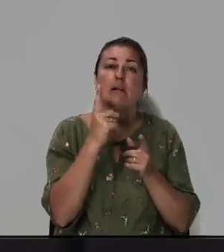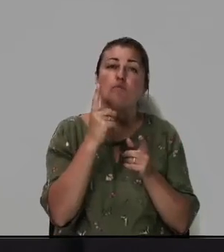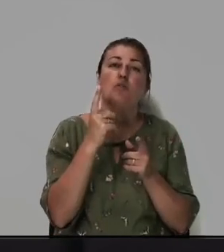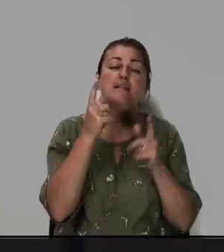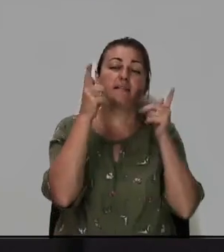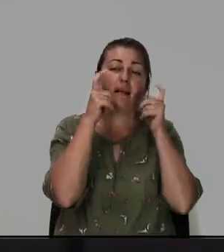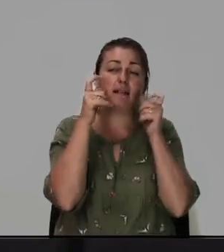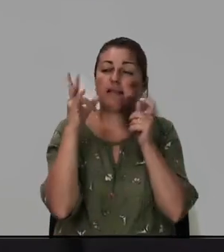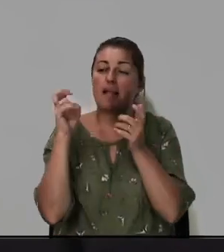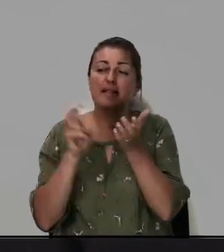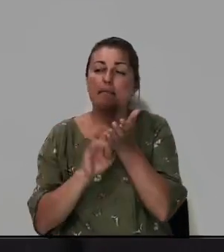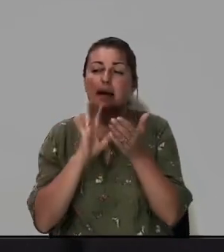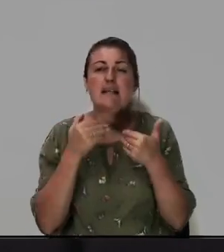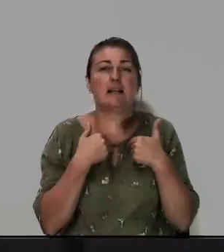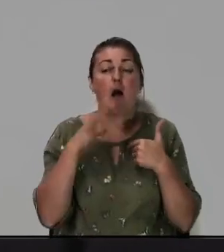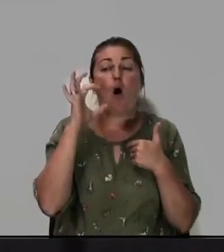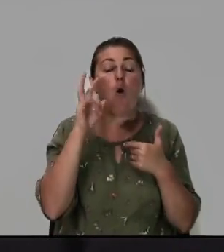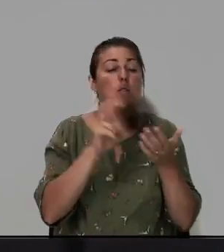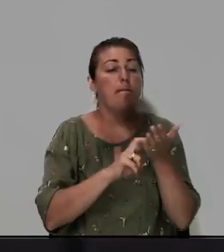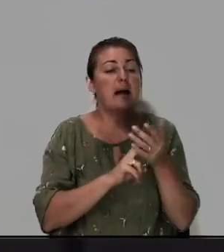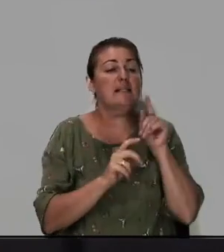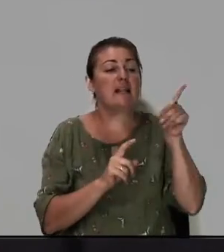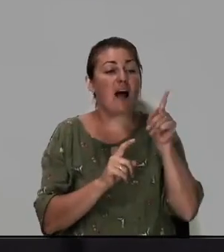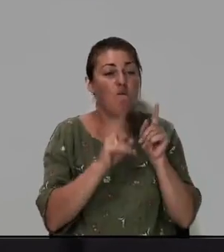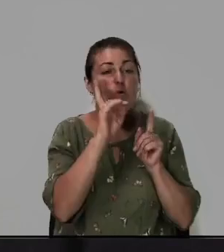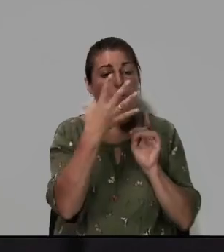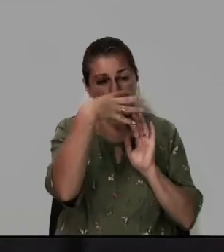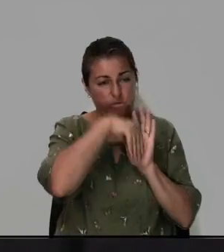сатана не боится нас он боится того кто в нас